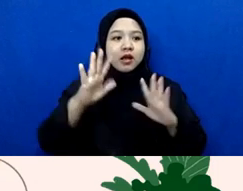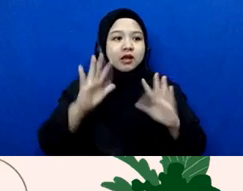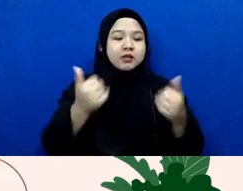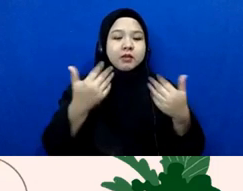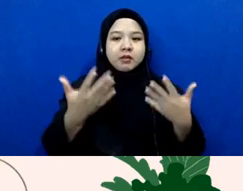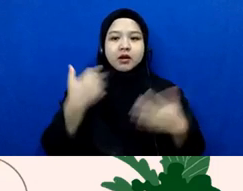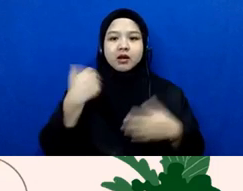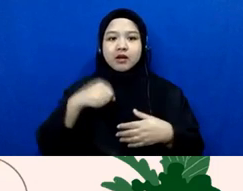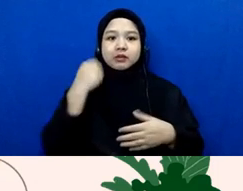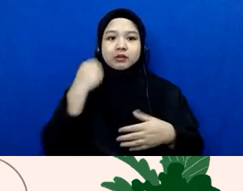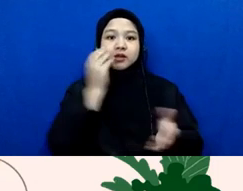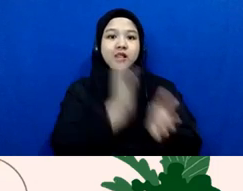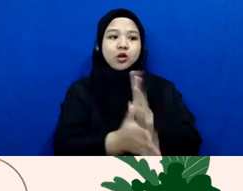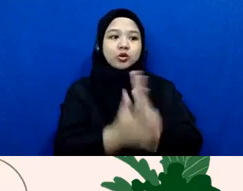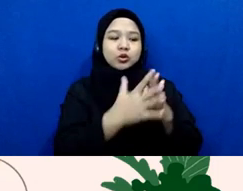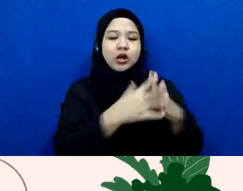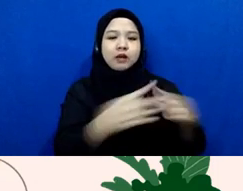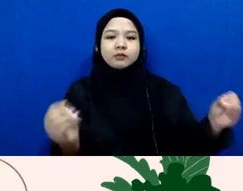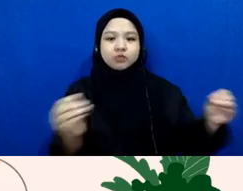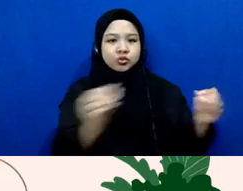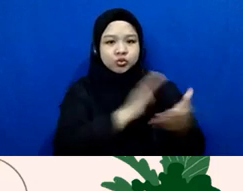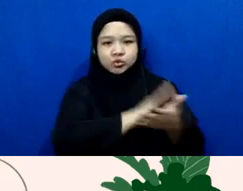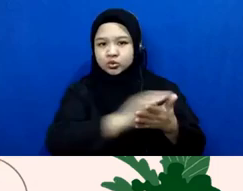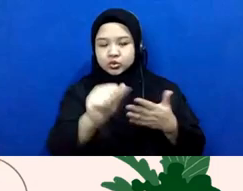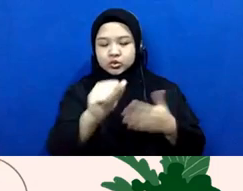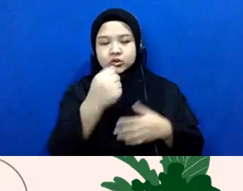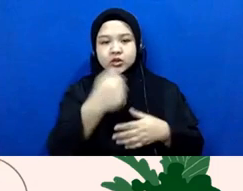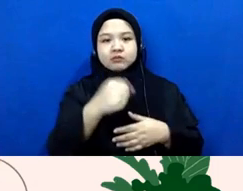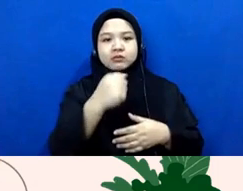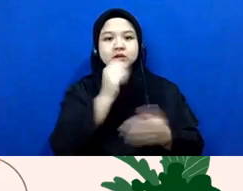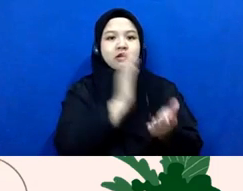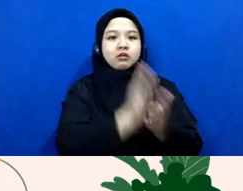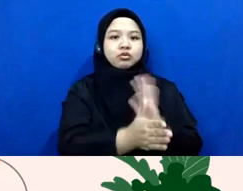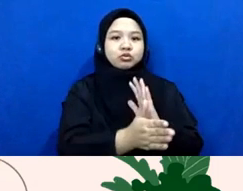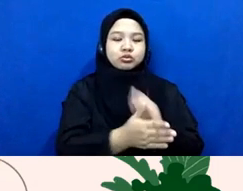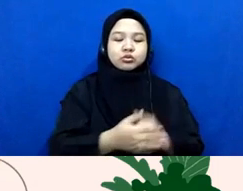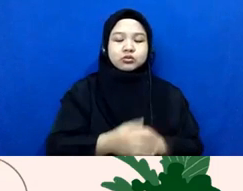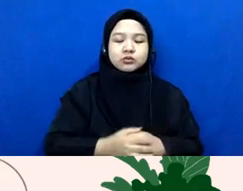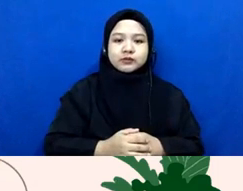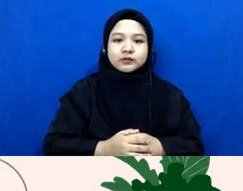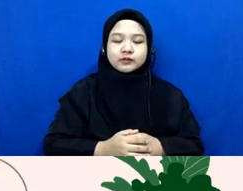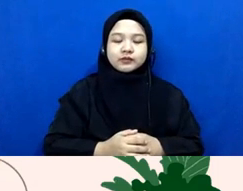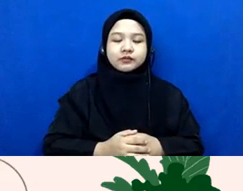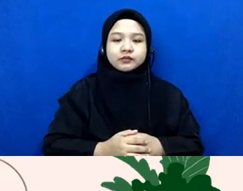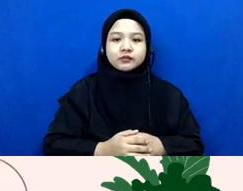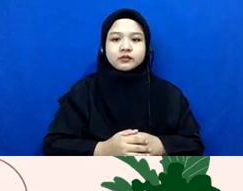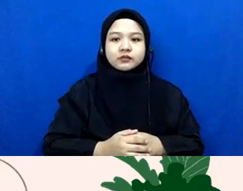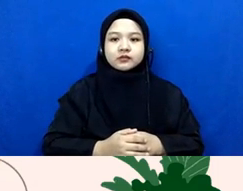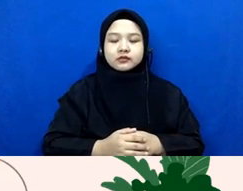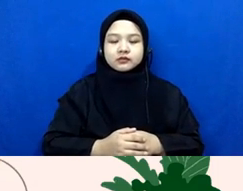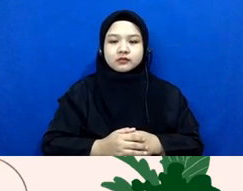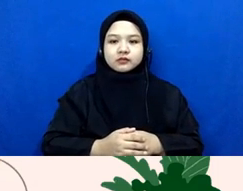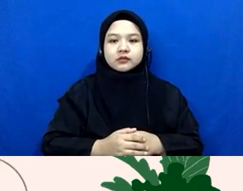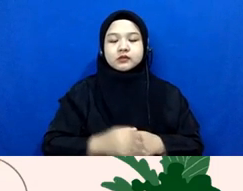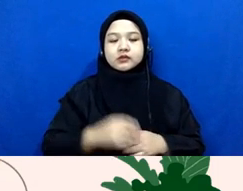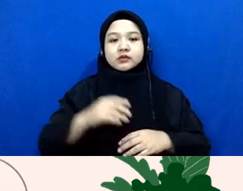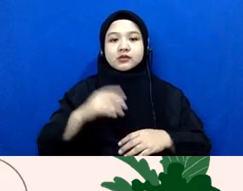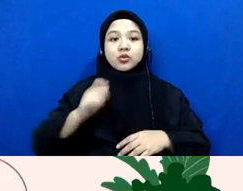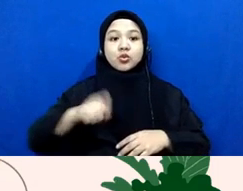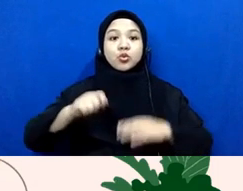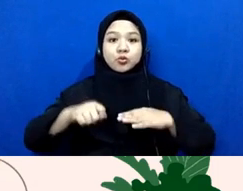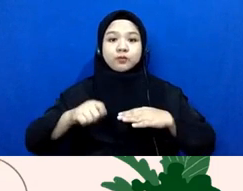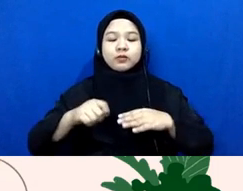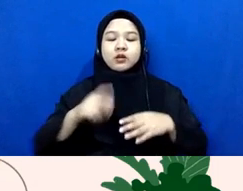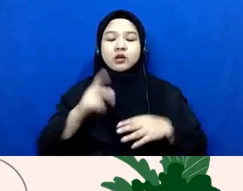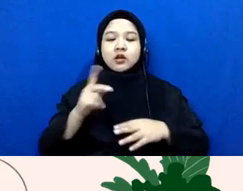nggak bisa langsung membasmi juga gitu nah cuma kalau secara hukum kalau di antara kita